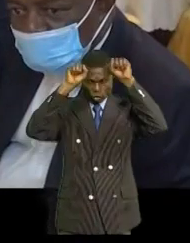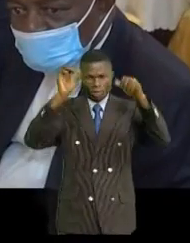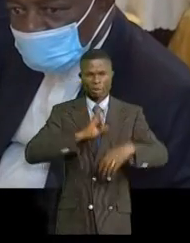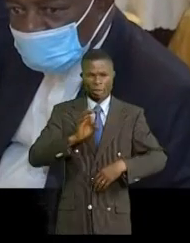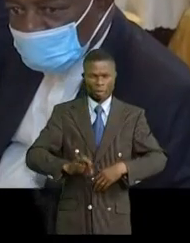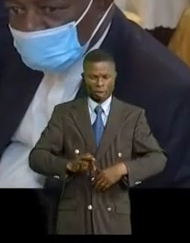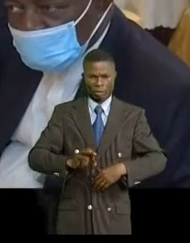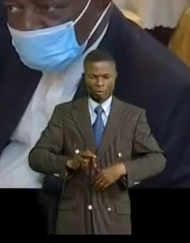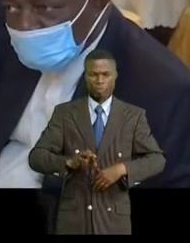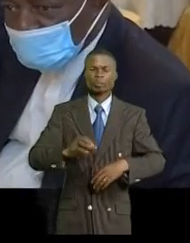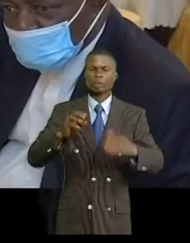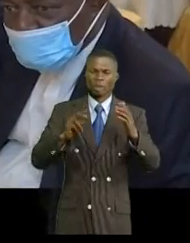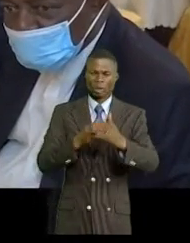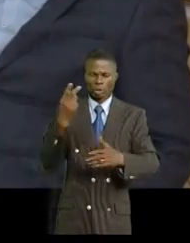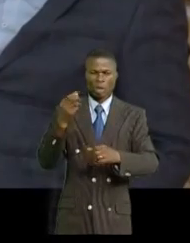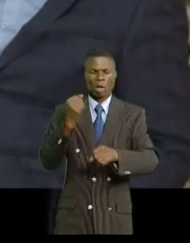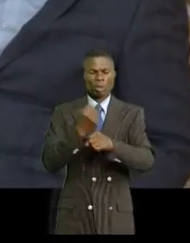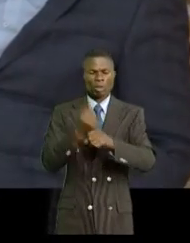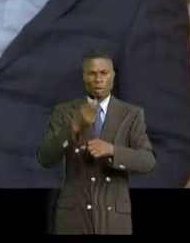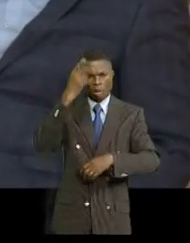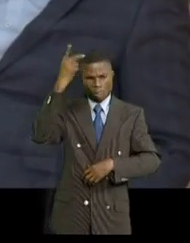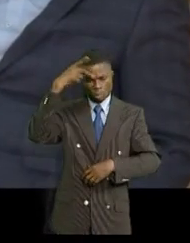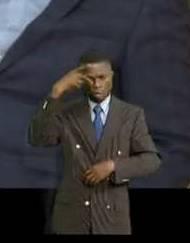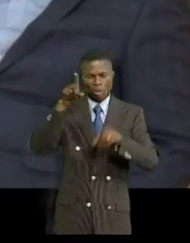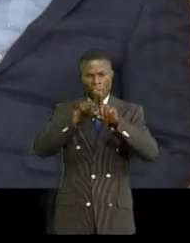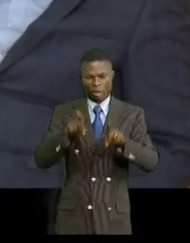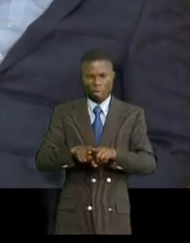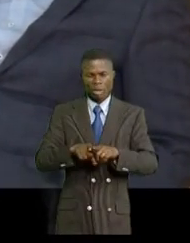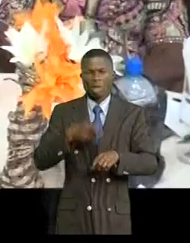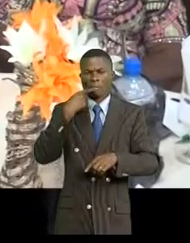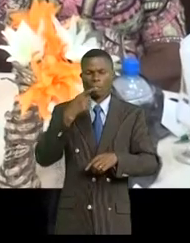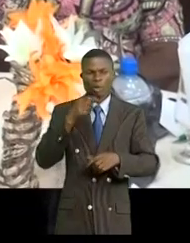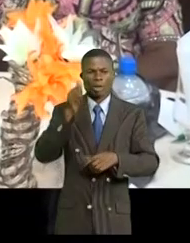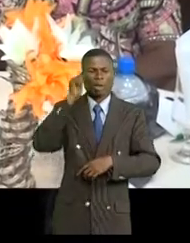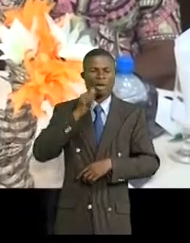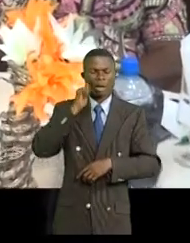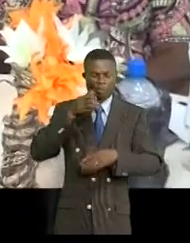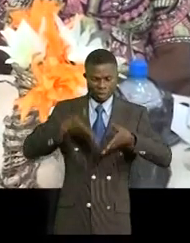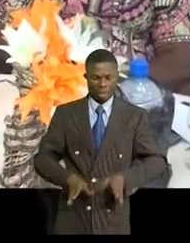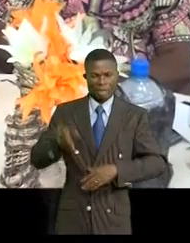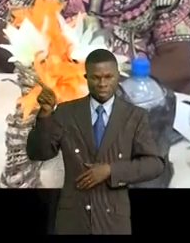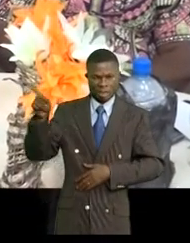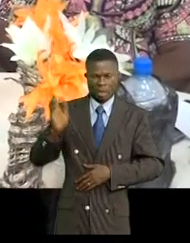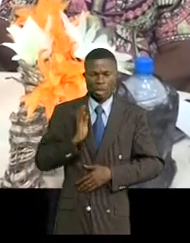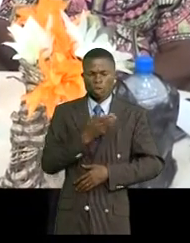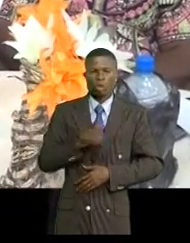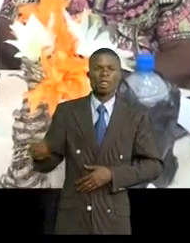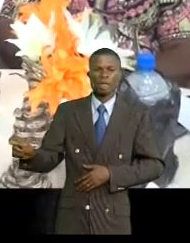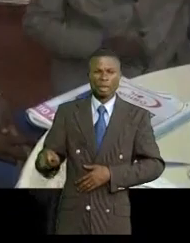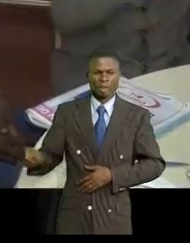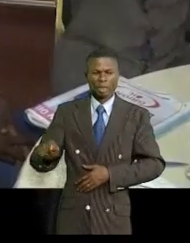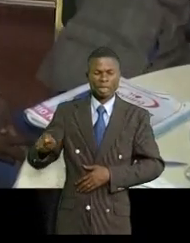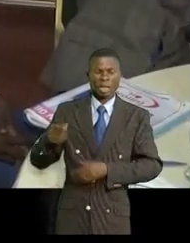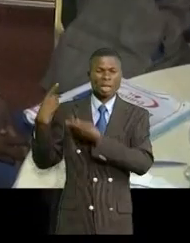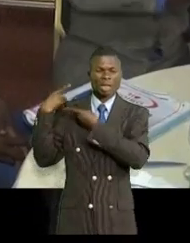et les doubles les mains impliquées. Politique certes mais elle est aussi et surtout la fille du coin. Notre territoire depuis